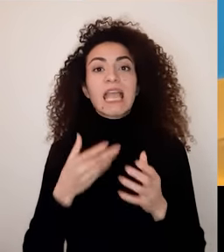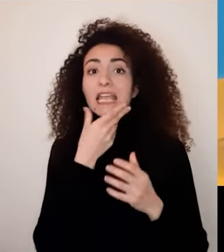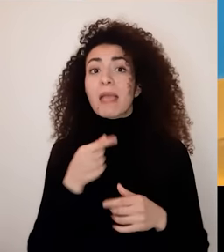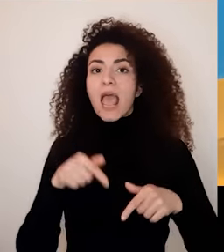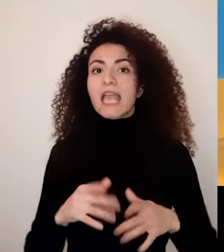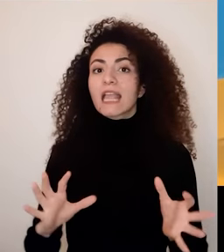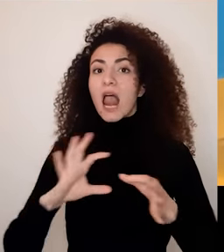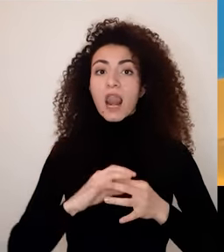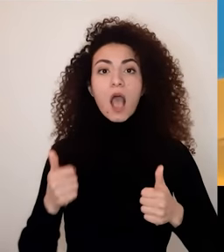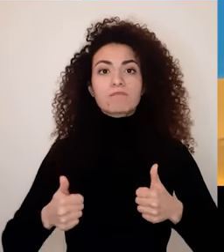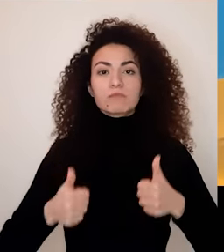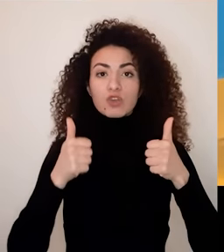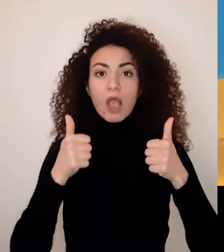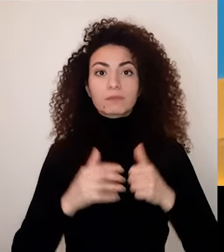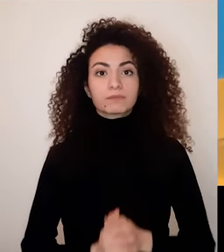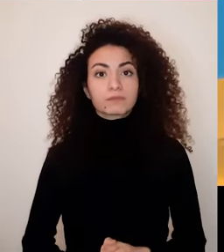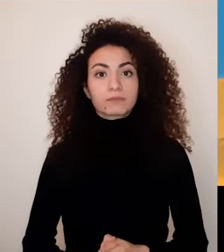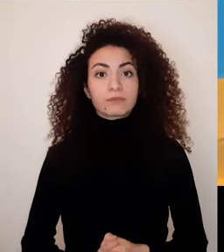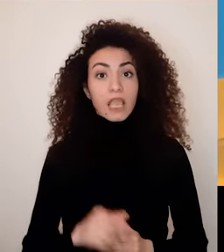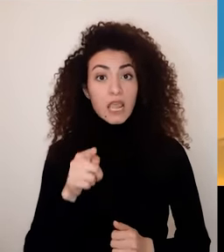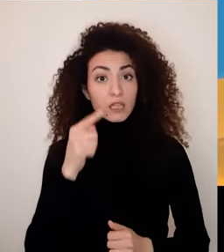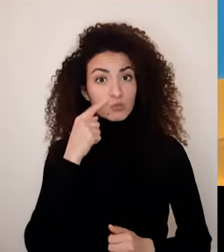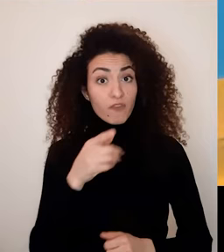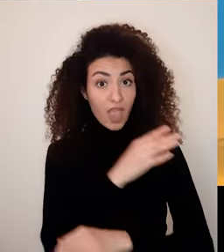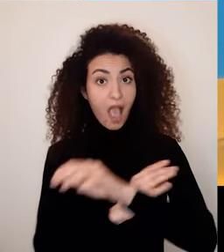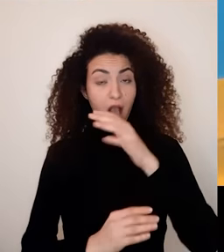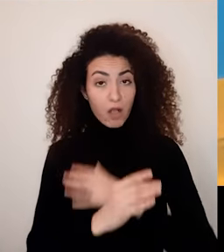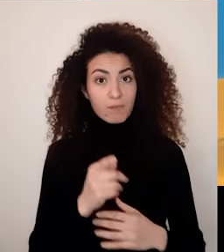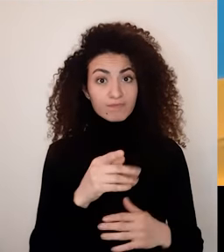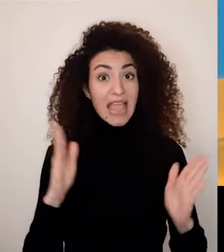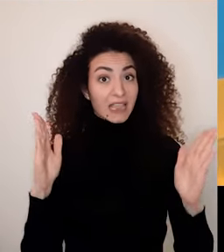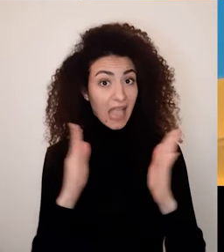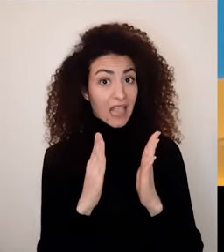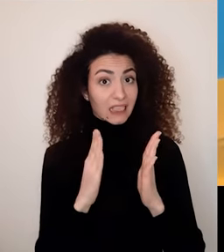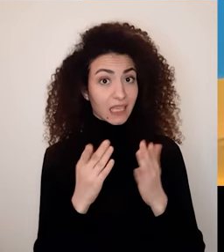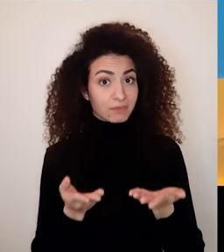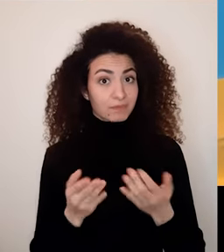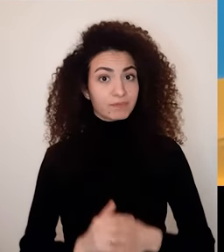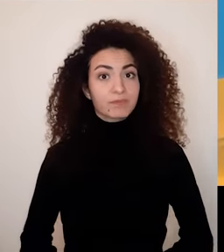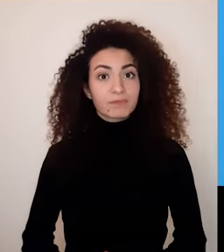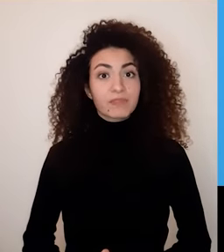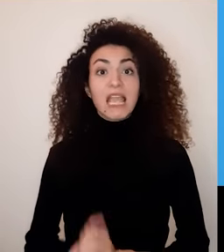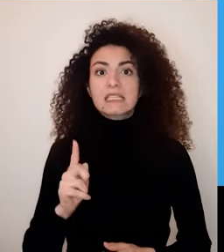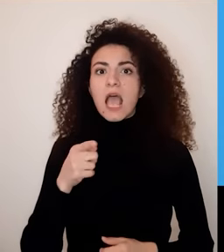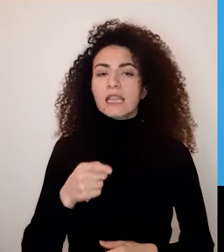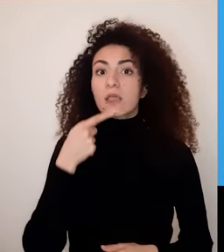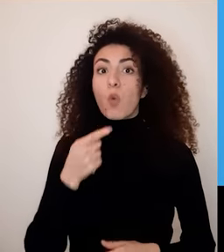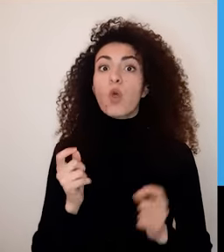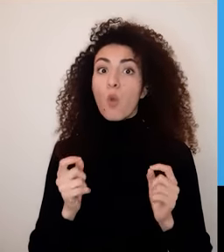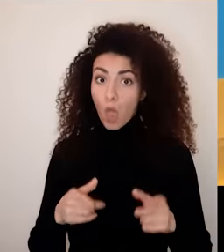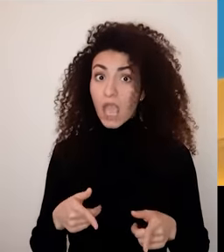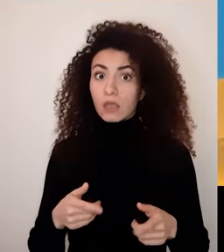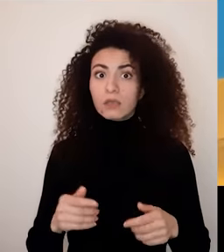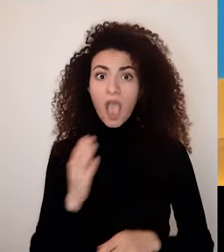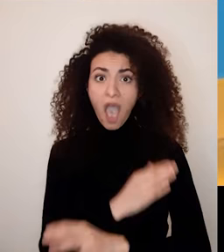أنه أنت تساهمي بإنجاح هاي العلاقة؟ وهل بتعتبره أنه إعاقتك ممكن شكل تحدي إليك؟ إذا كان الجواب